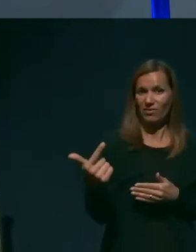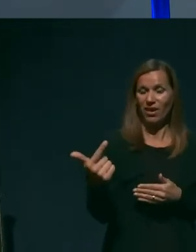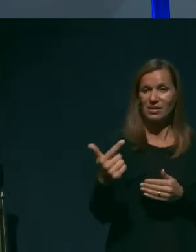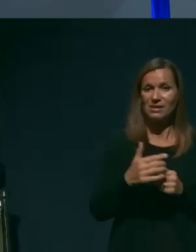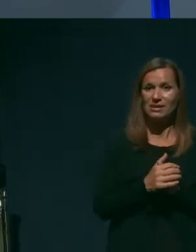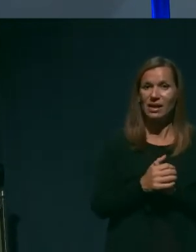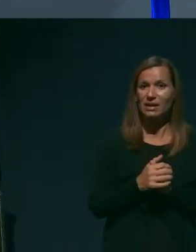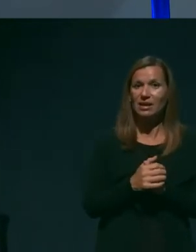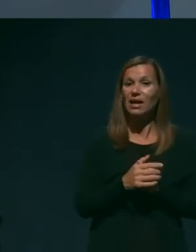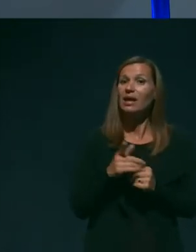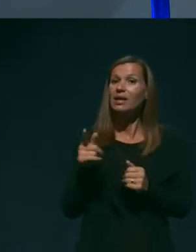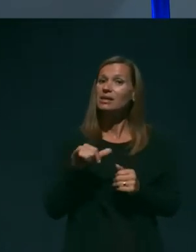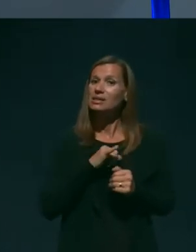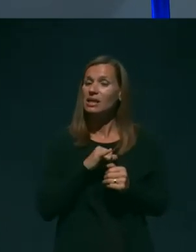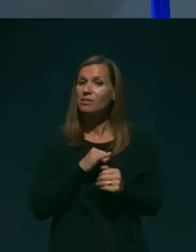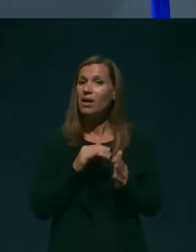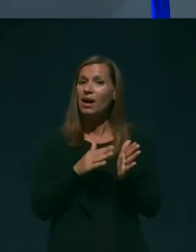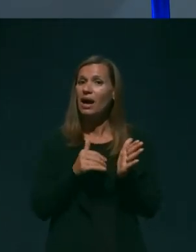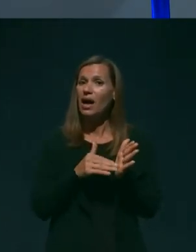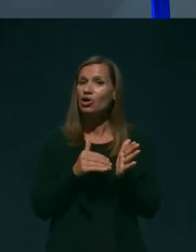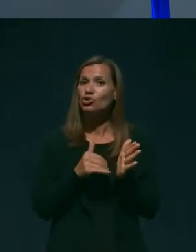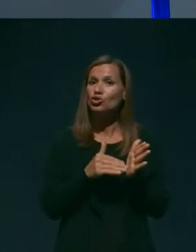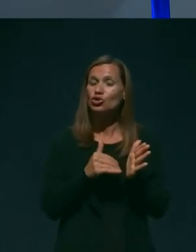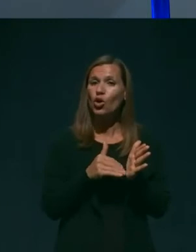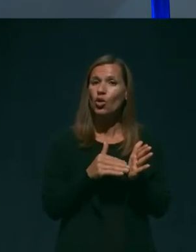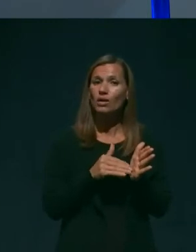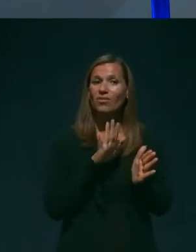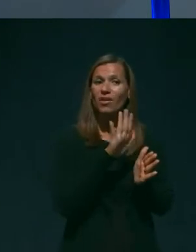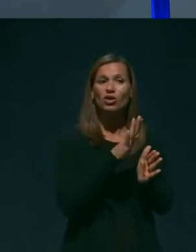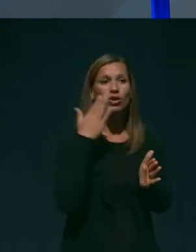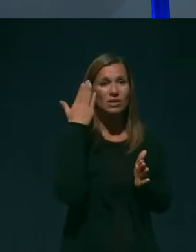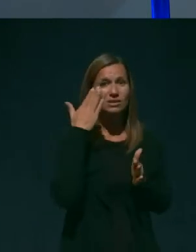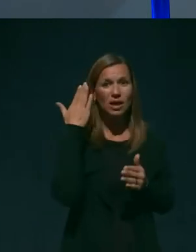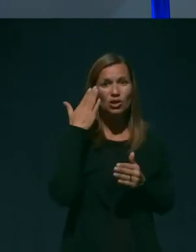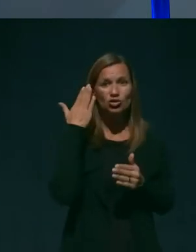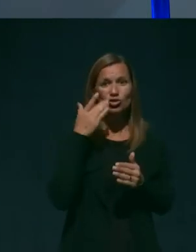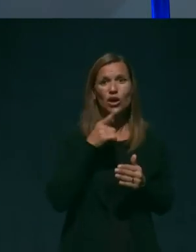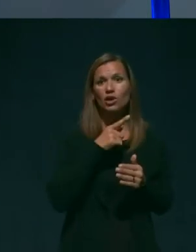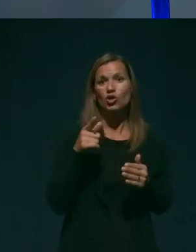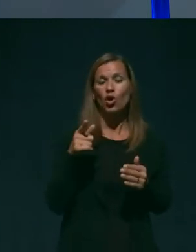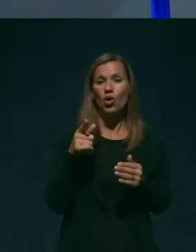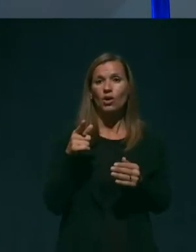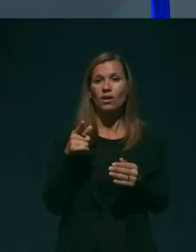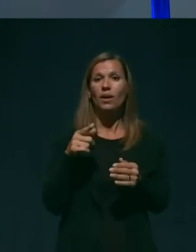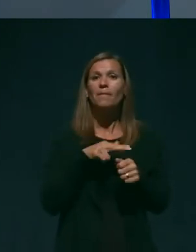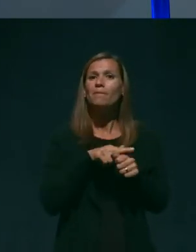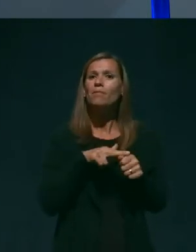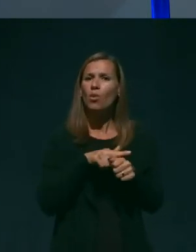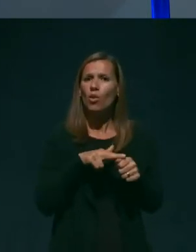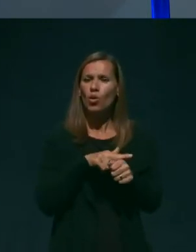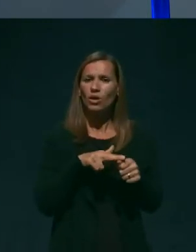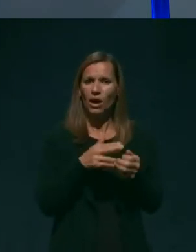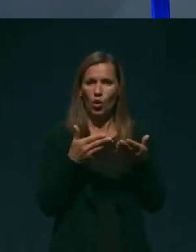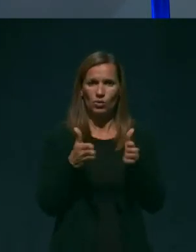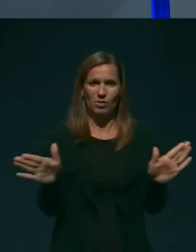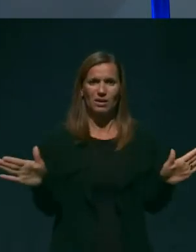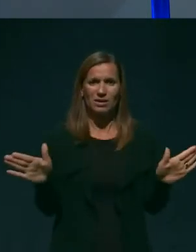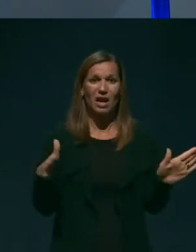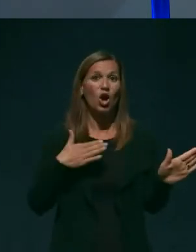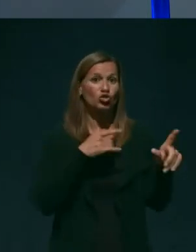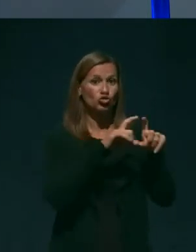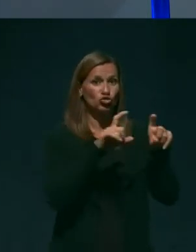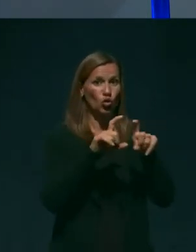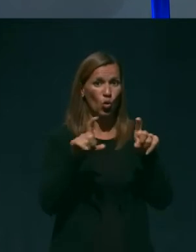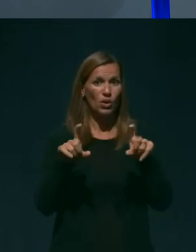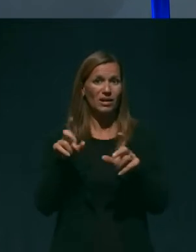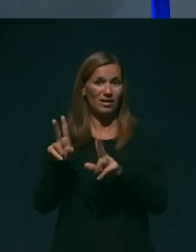zanima ga, kakšno je vaše stališče do popolnega odprtja šol in vrtcev,